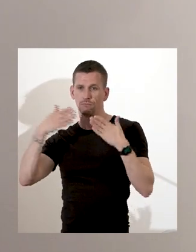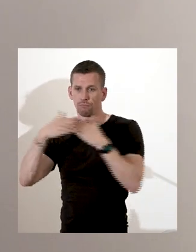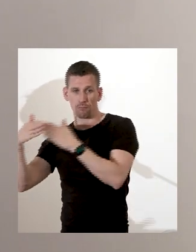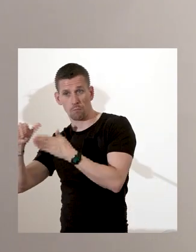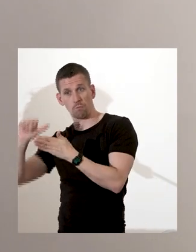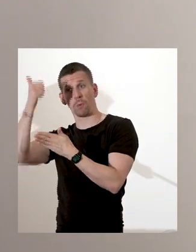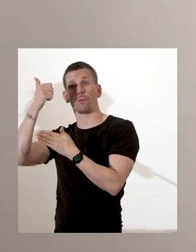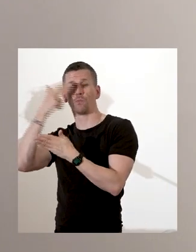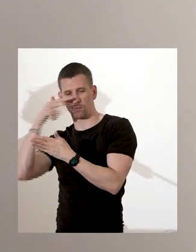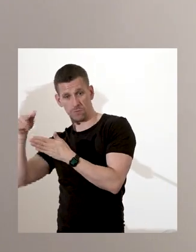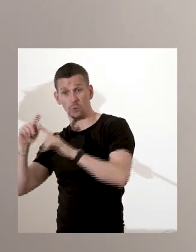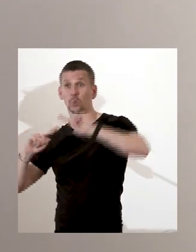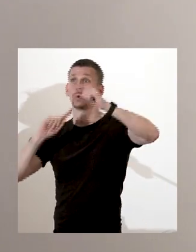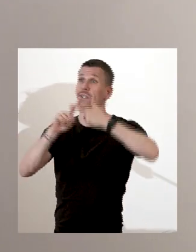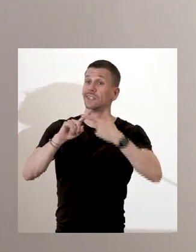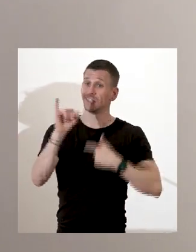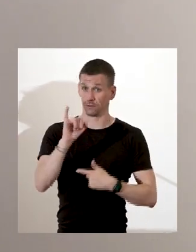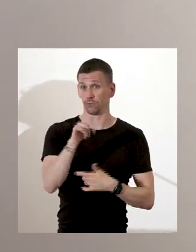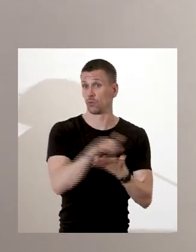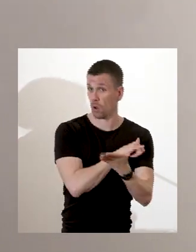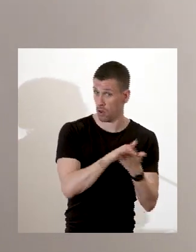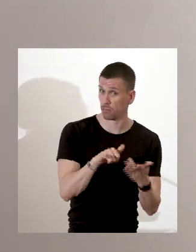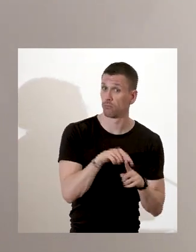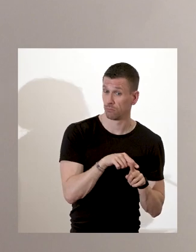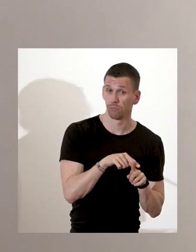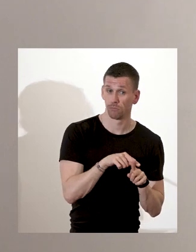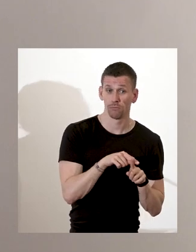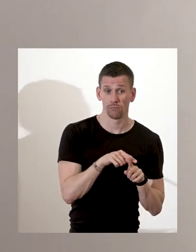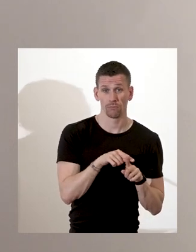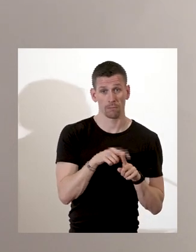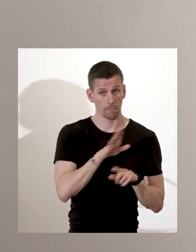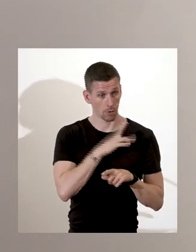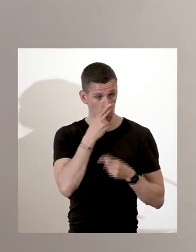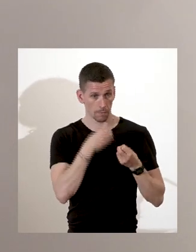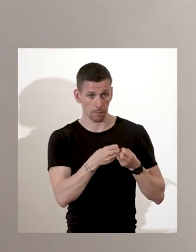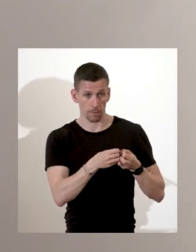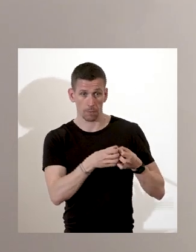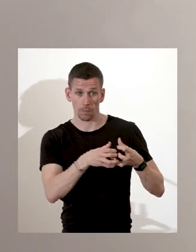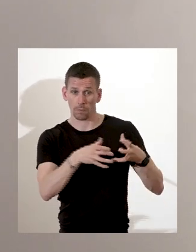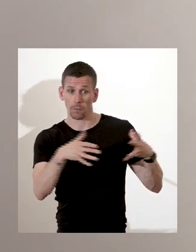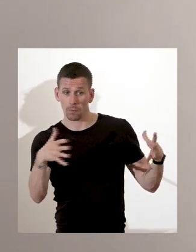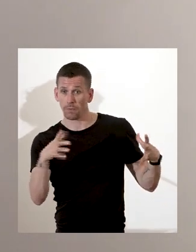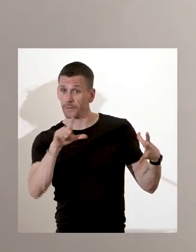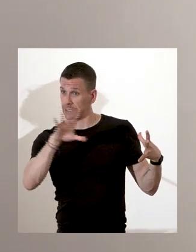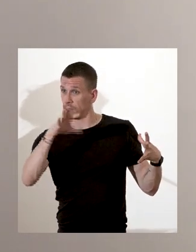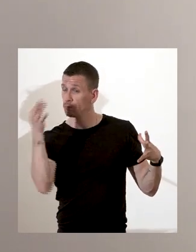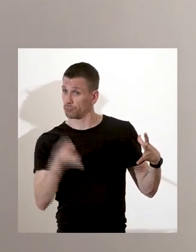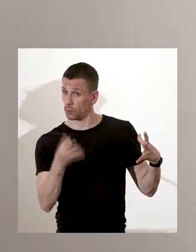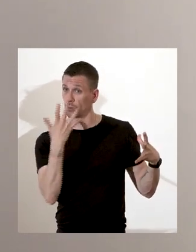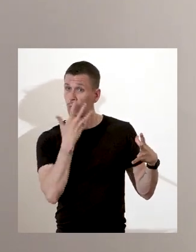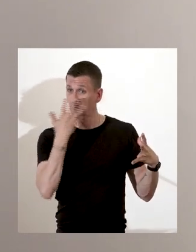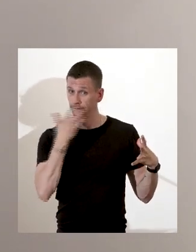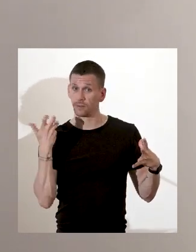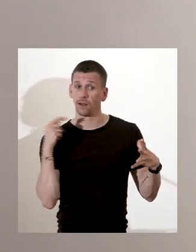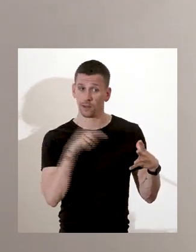25% de la population de la ville de New York. Ils font l'objet de lois qui visent à encadrer leur